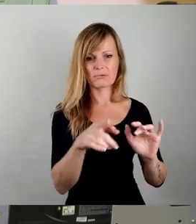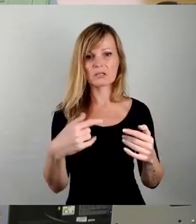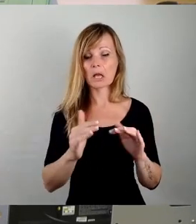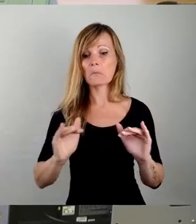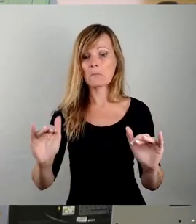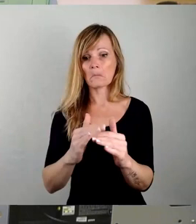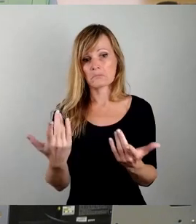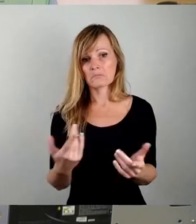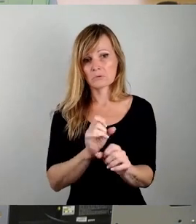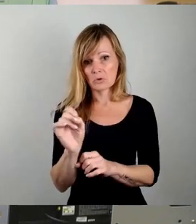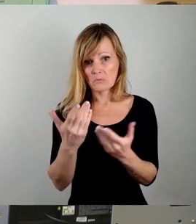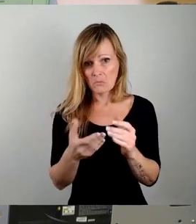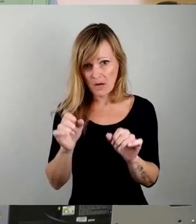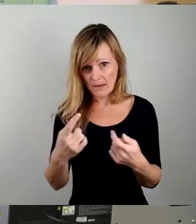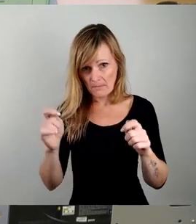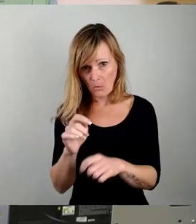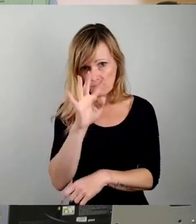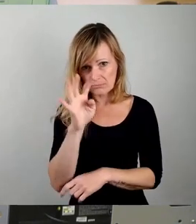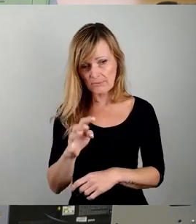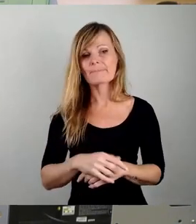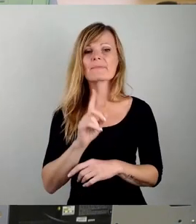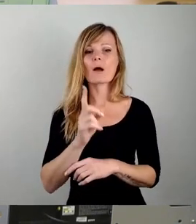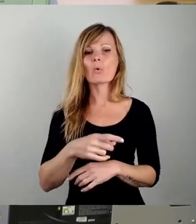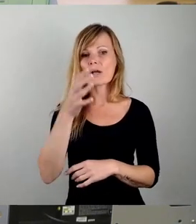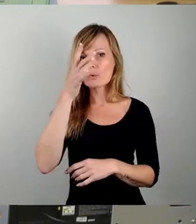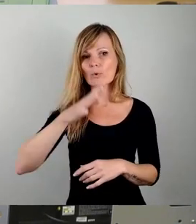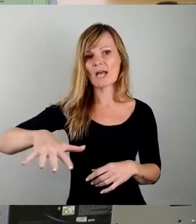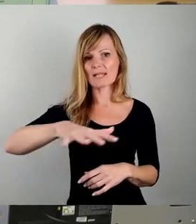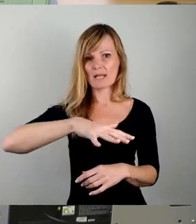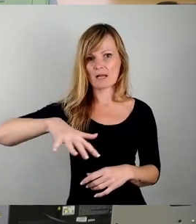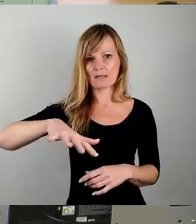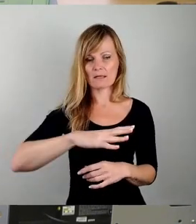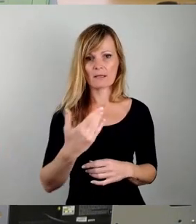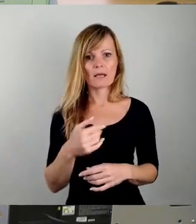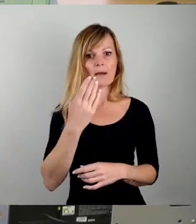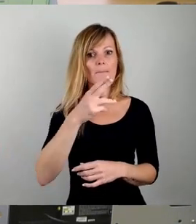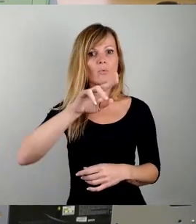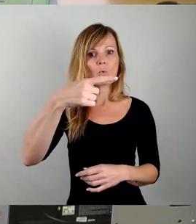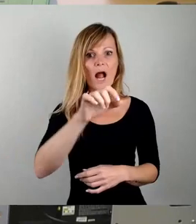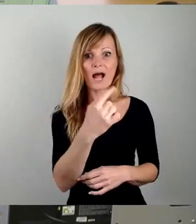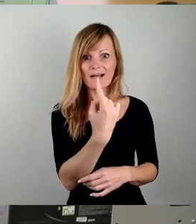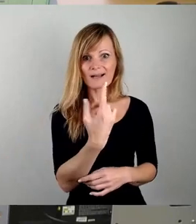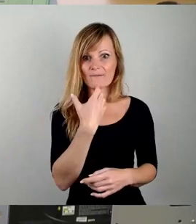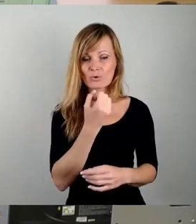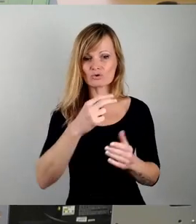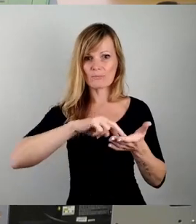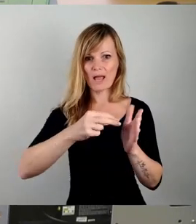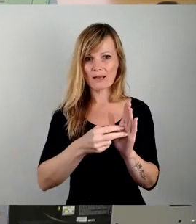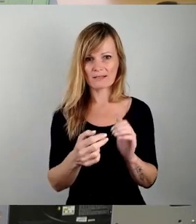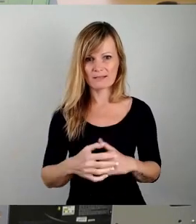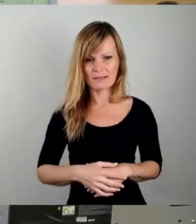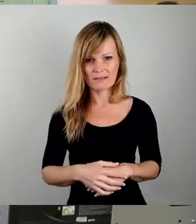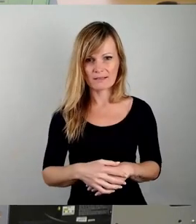Auch die Grünanlagen sind natürlich interessant. Die Stadt möchte die Buga planen, sie möchte das blaue Band Geberbach